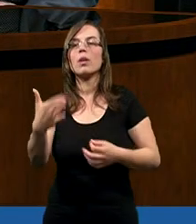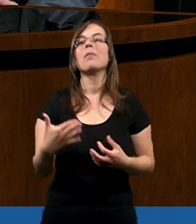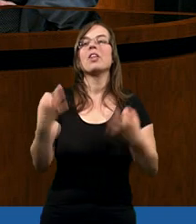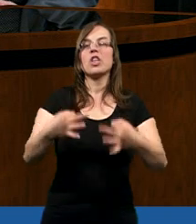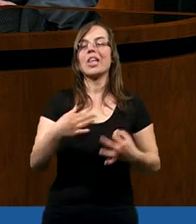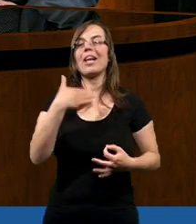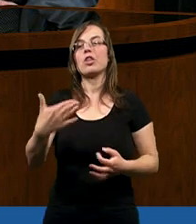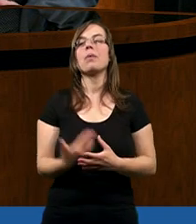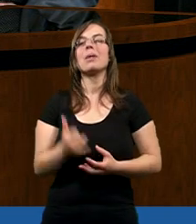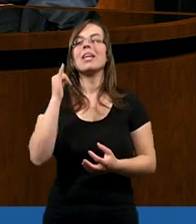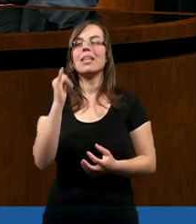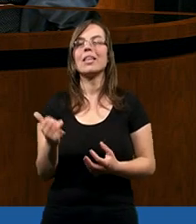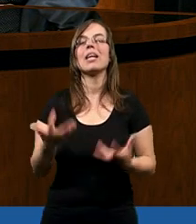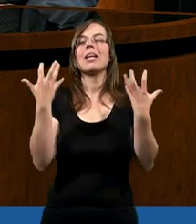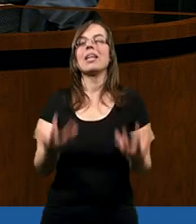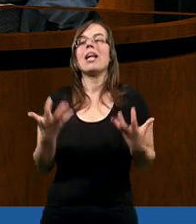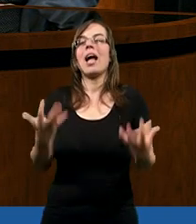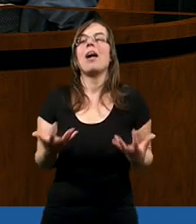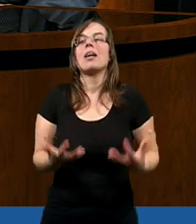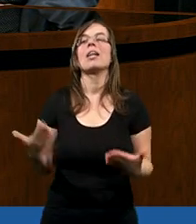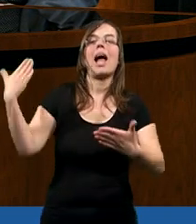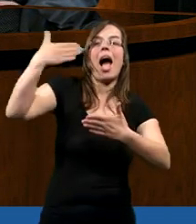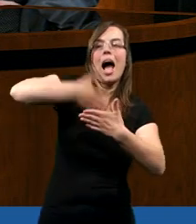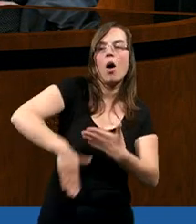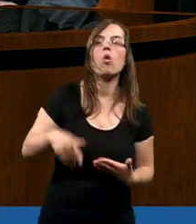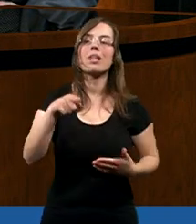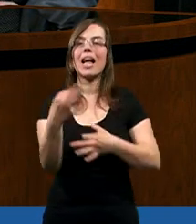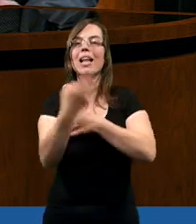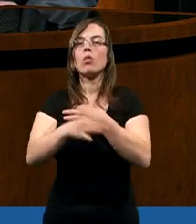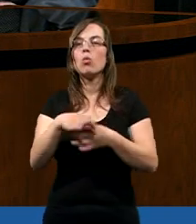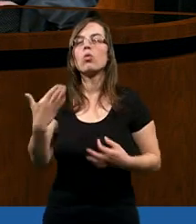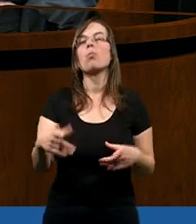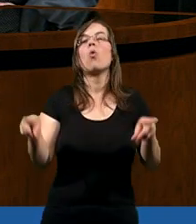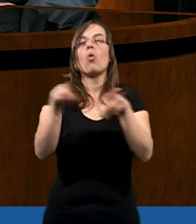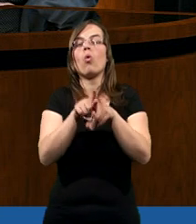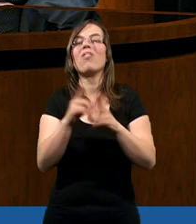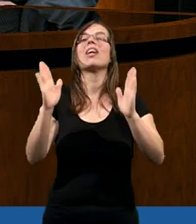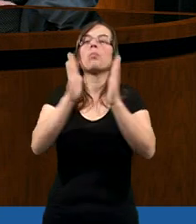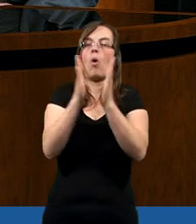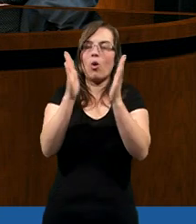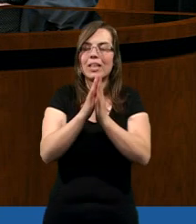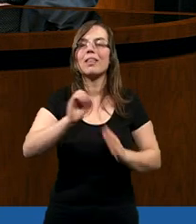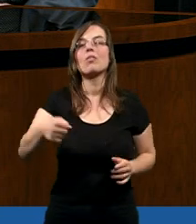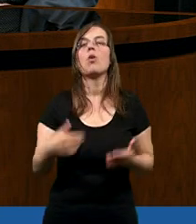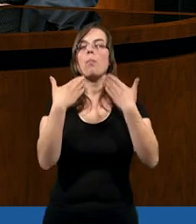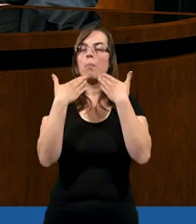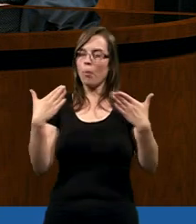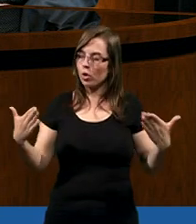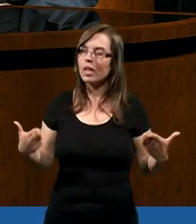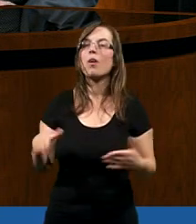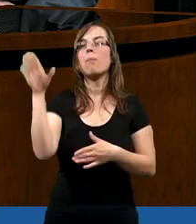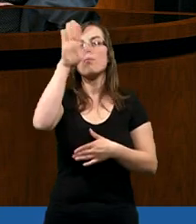studium dzisiejszym i chcemy zakończyć to studium również modlitwą.